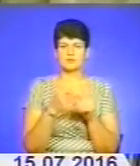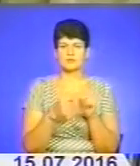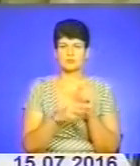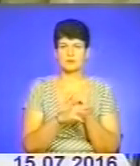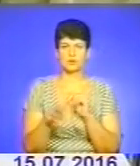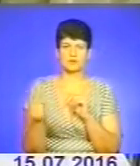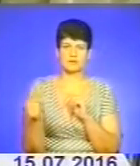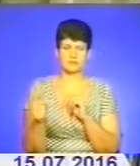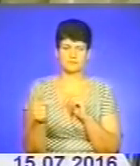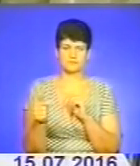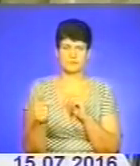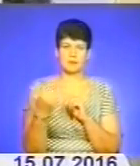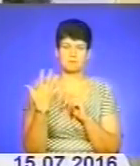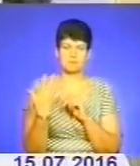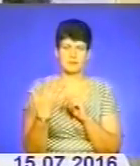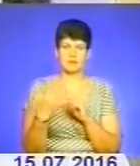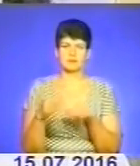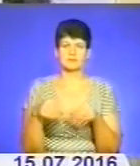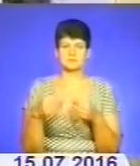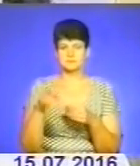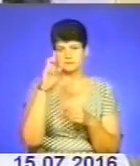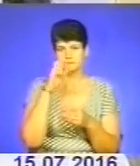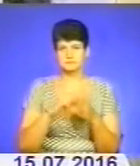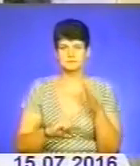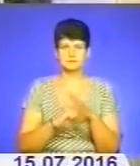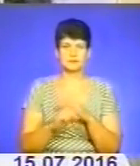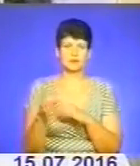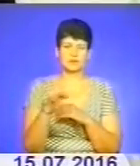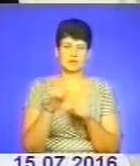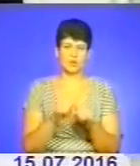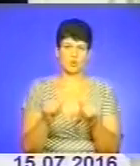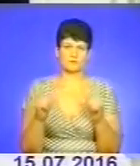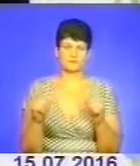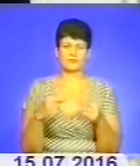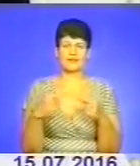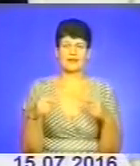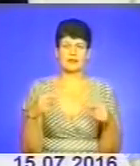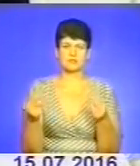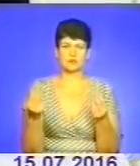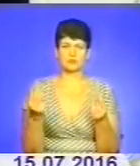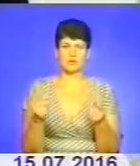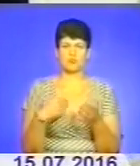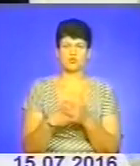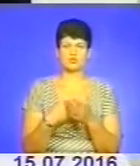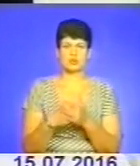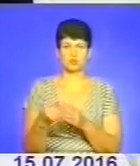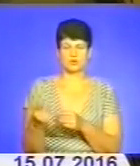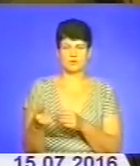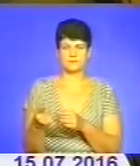мільйонів гривень, 5 з яких надали з Державного фонду регіонального розвитку. Решта коштів – з бюджету Тернополя.